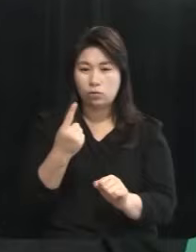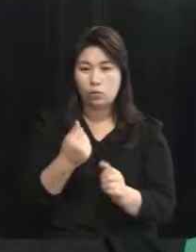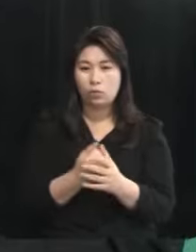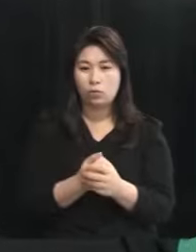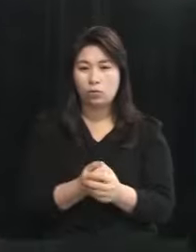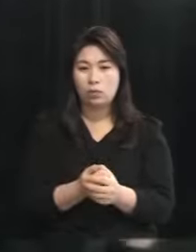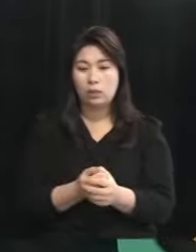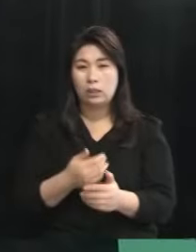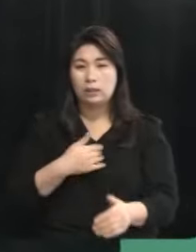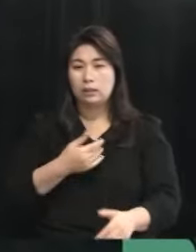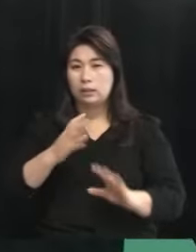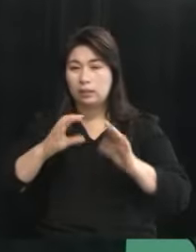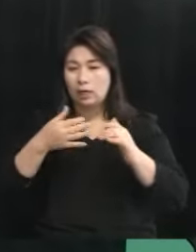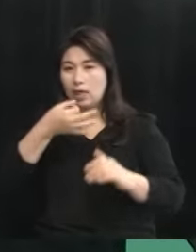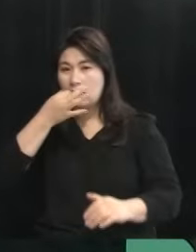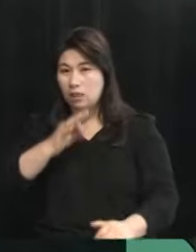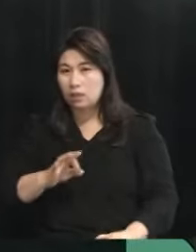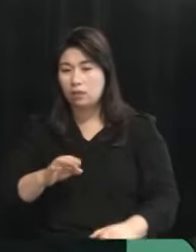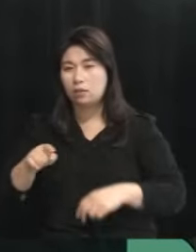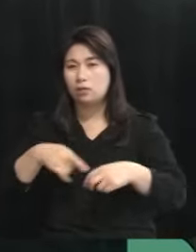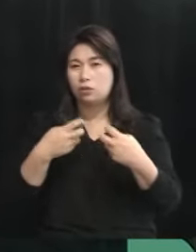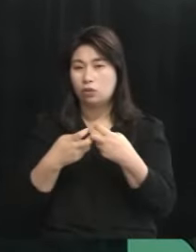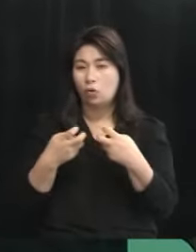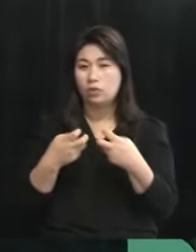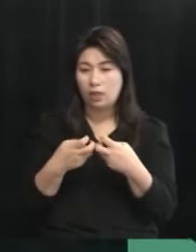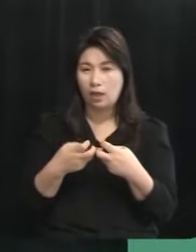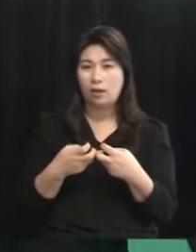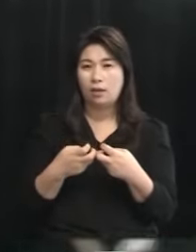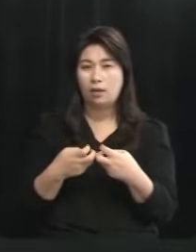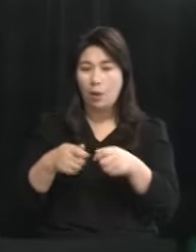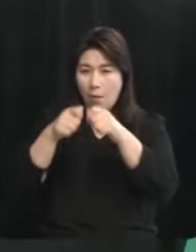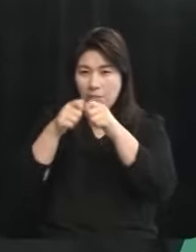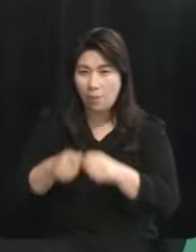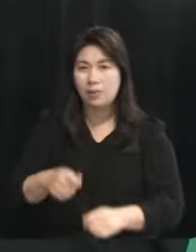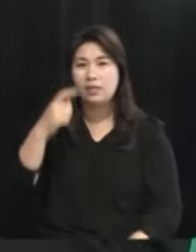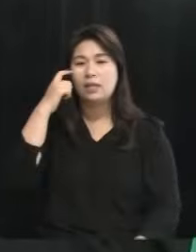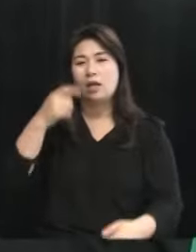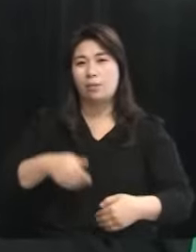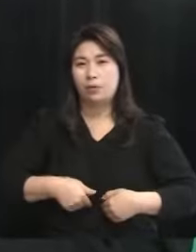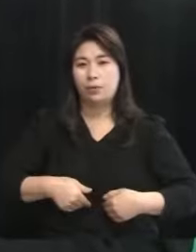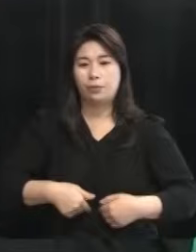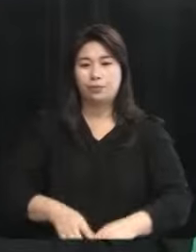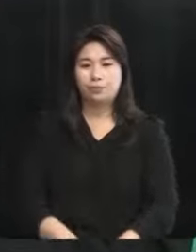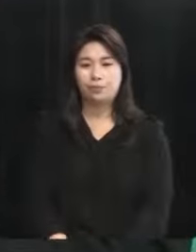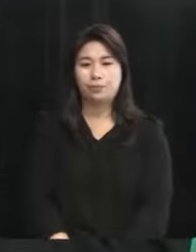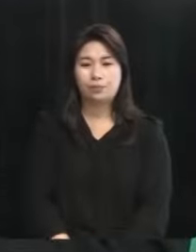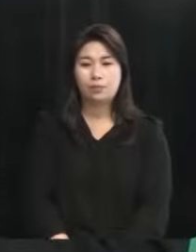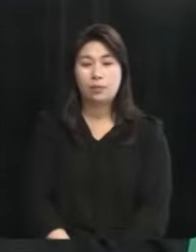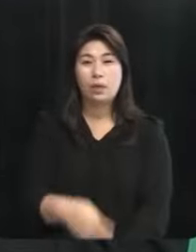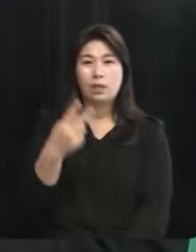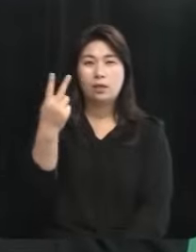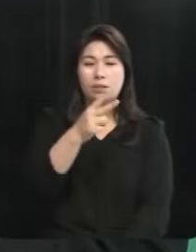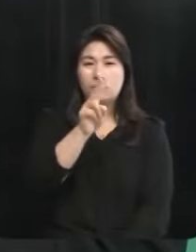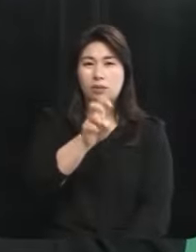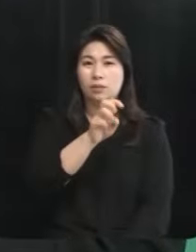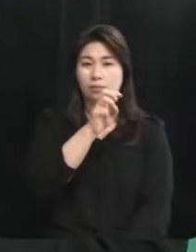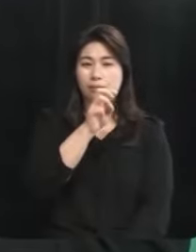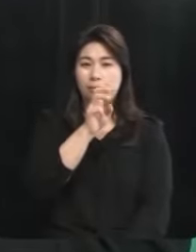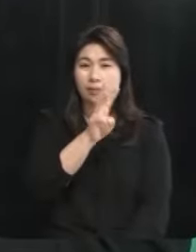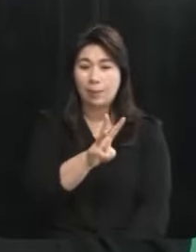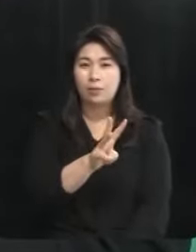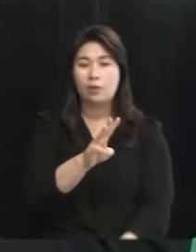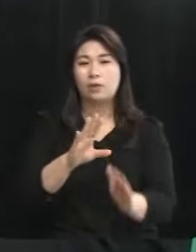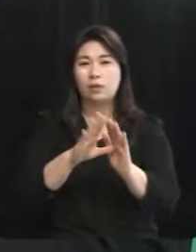자국의 이익을 위한 그런 정책이라는 부분을 면밀히 생각을 하셔야 됩니다 지난 2023년에